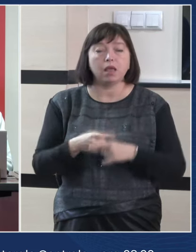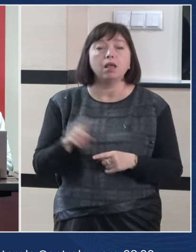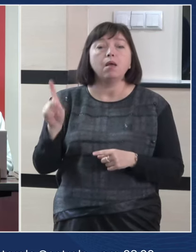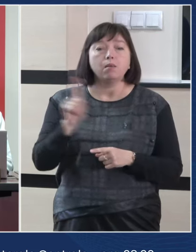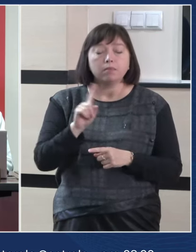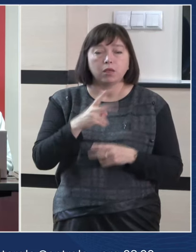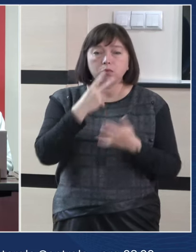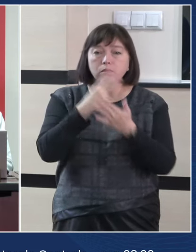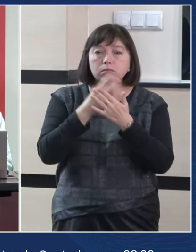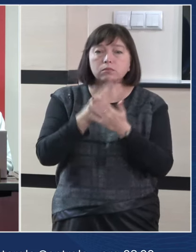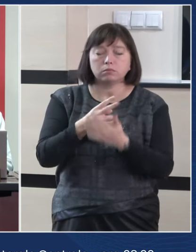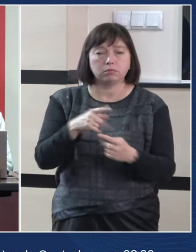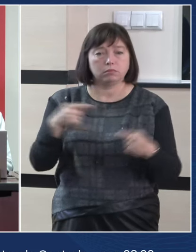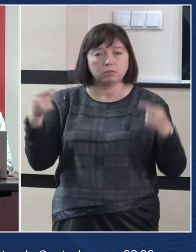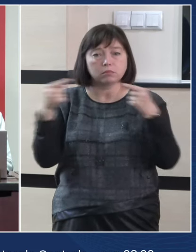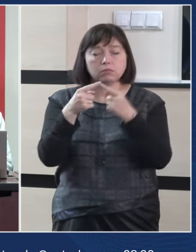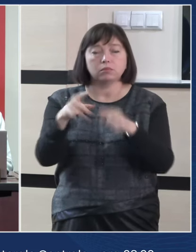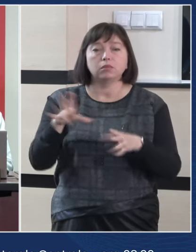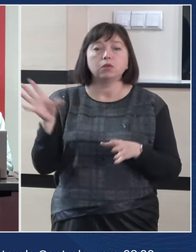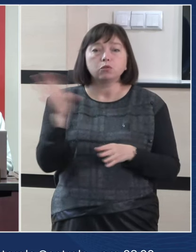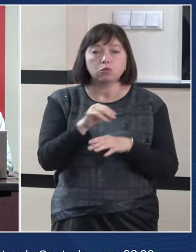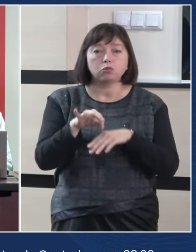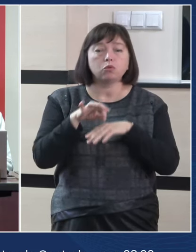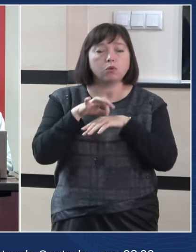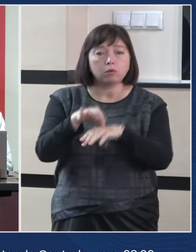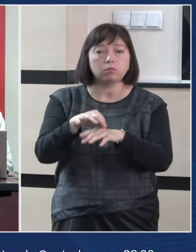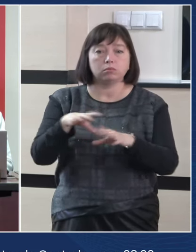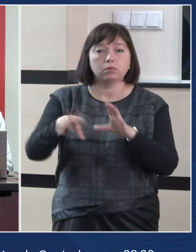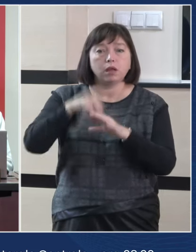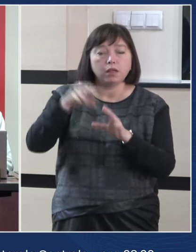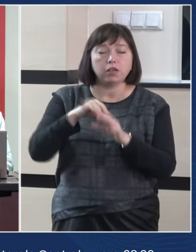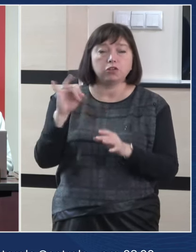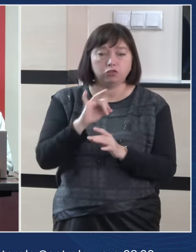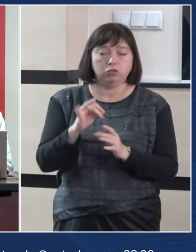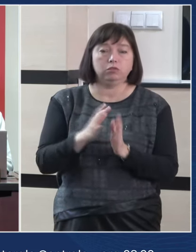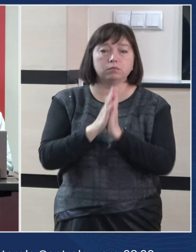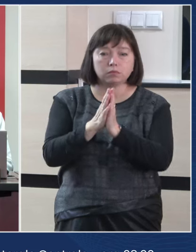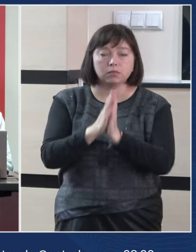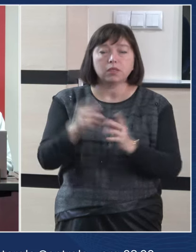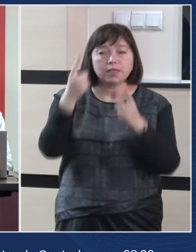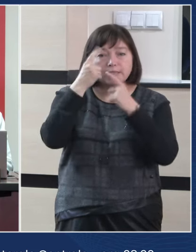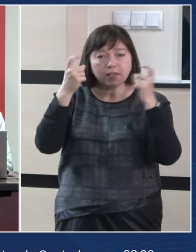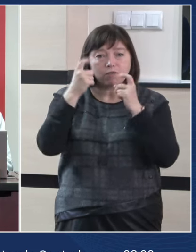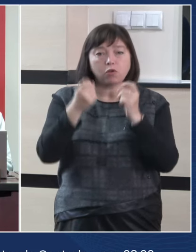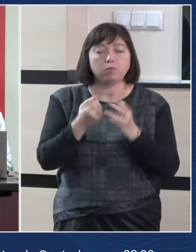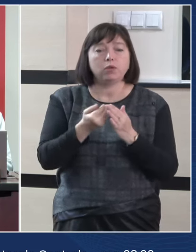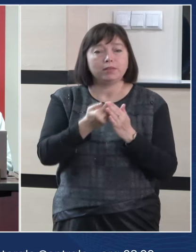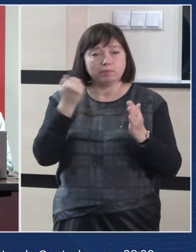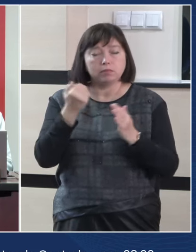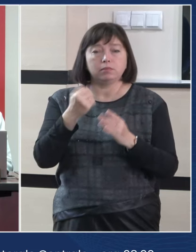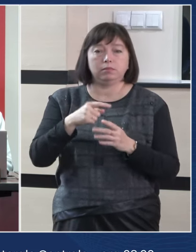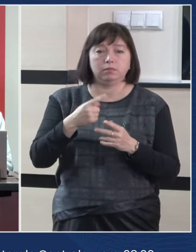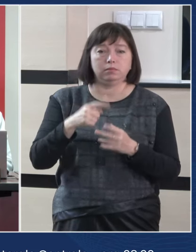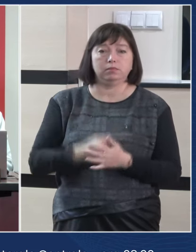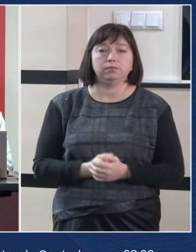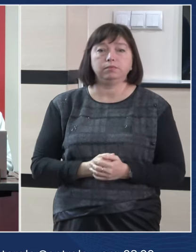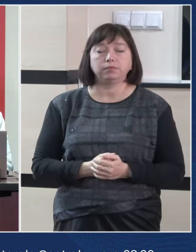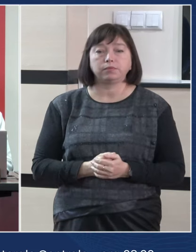acoperirea obiectivă a alegerilor și îi încurajăm să se informeze din surse sigure.